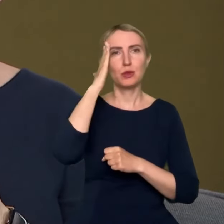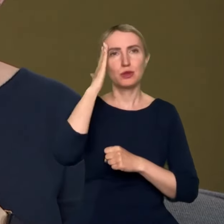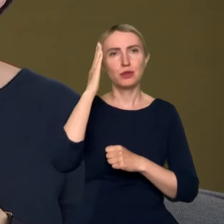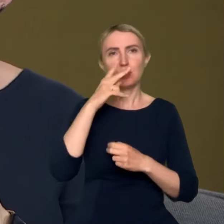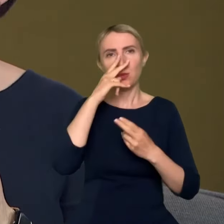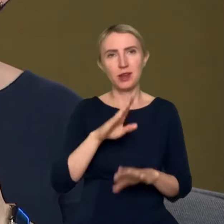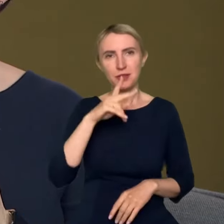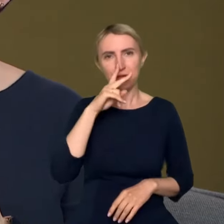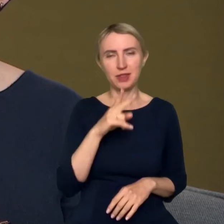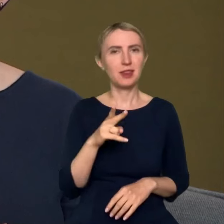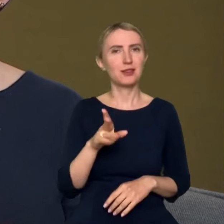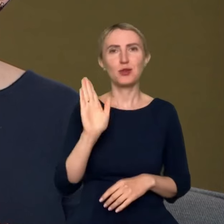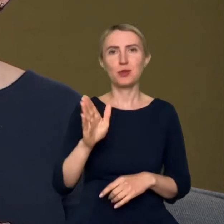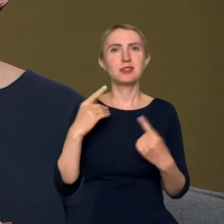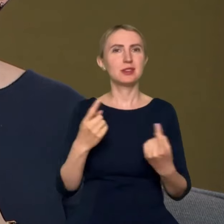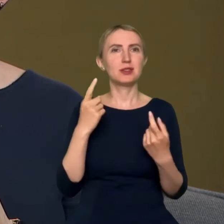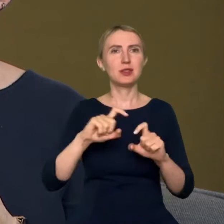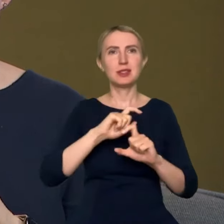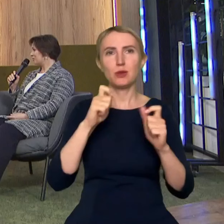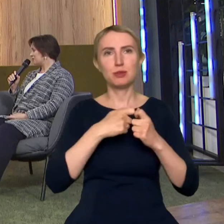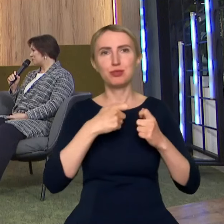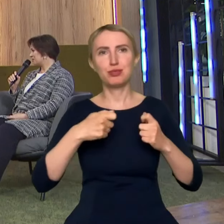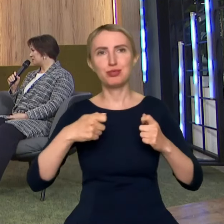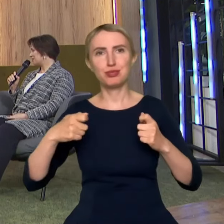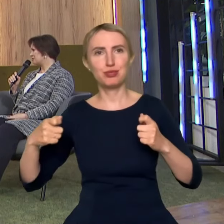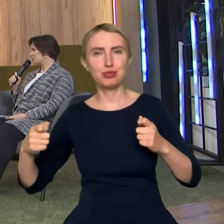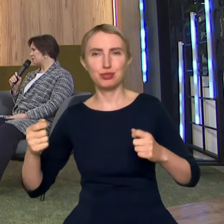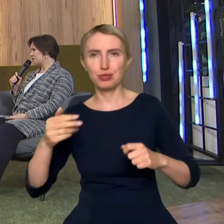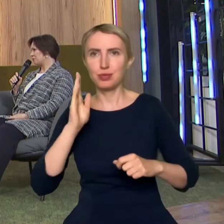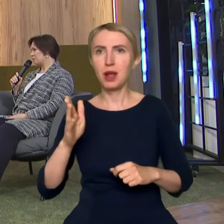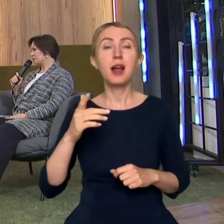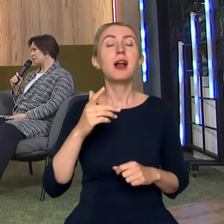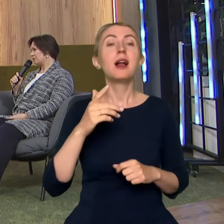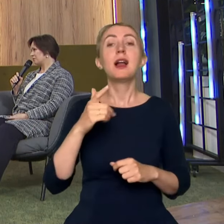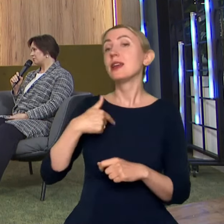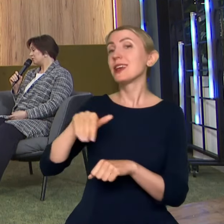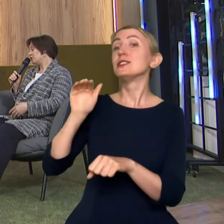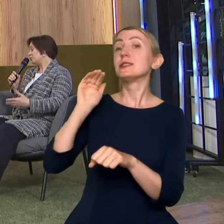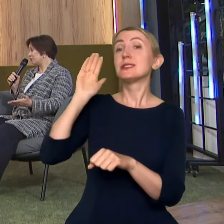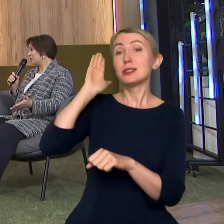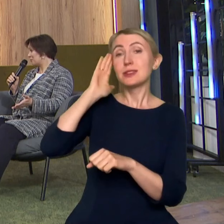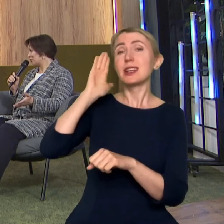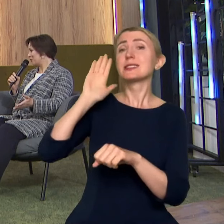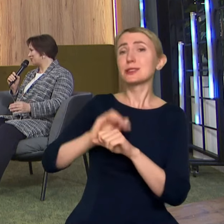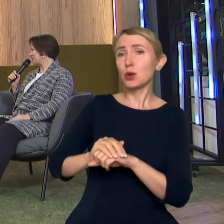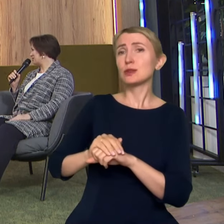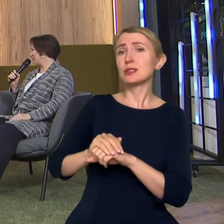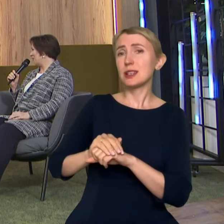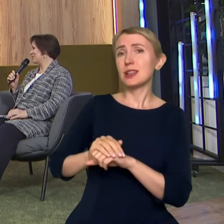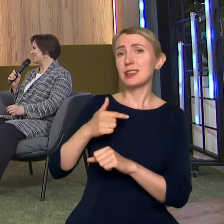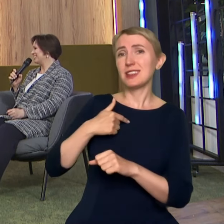to, że to będzie zjawisko ciągłe. Ja tu się bardzo zgodzę z tą wizją. Nie ukrywam, ja jestem